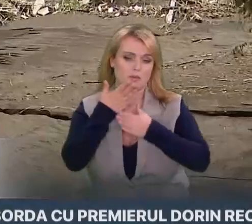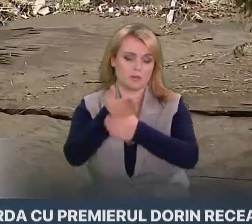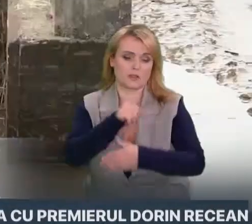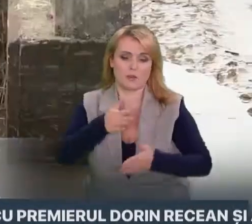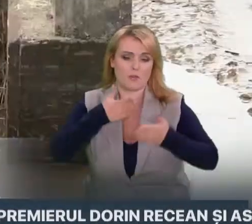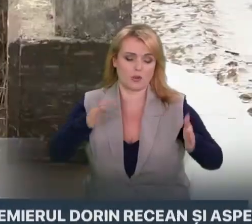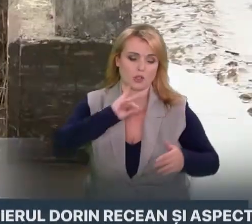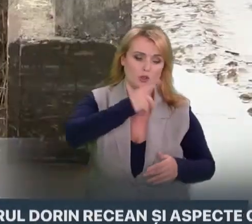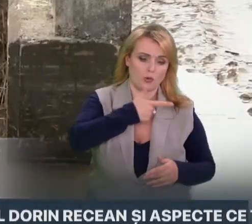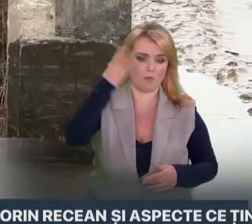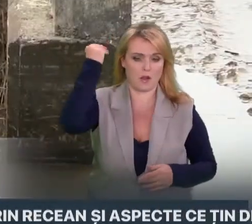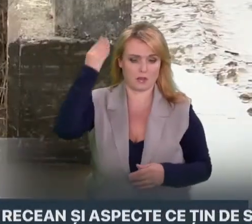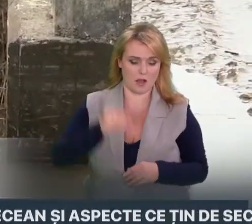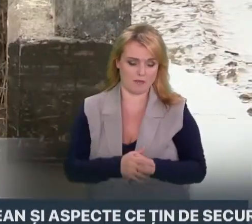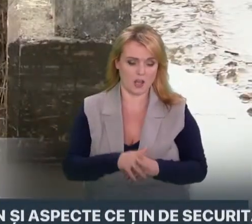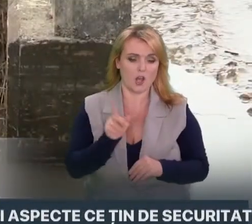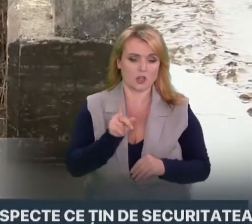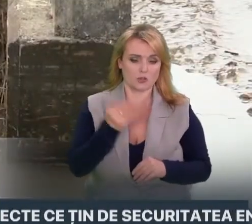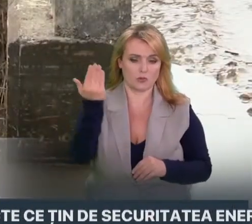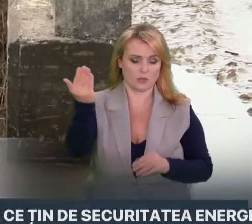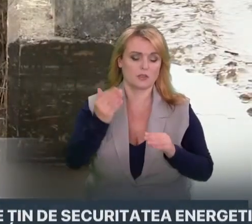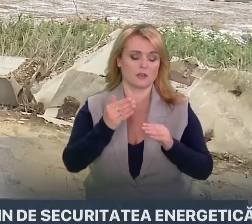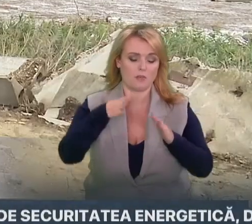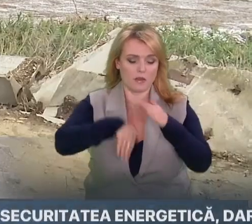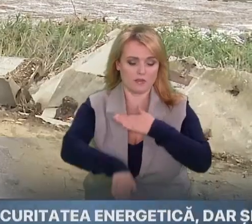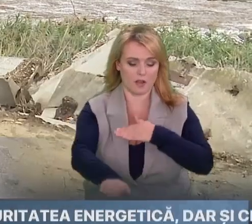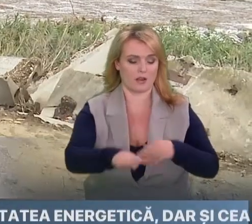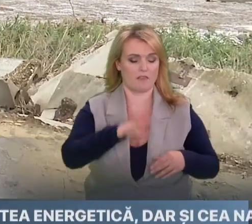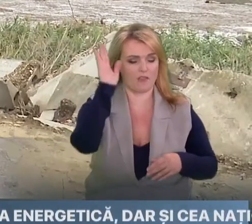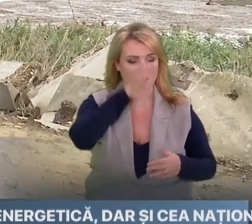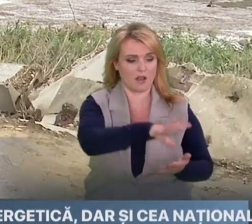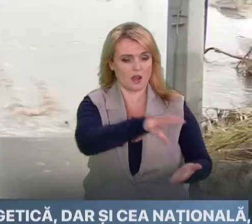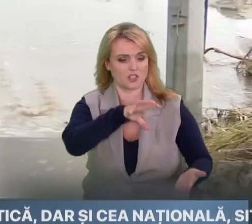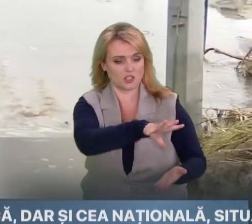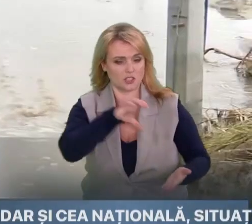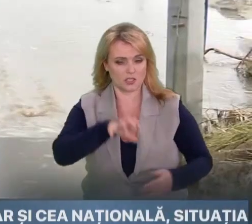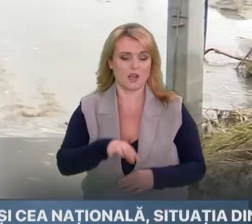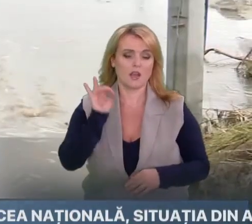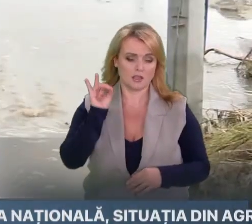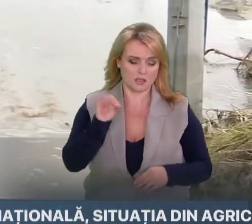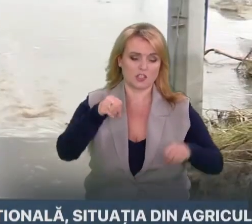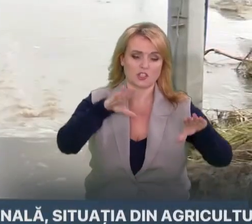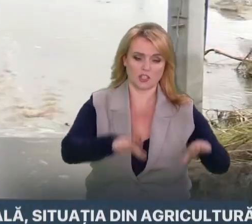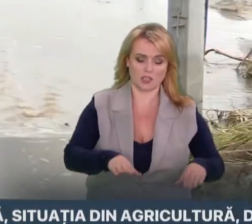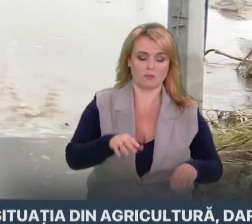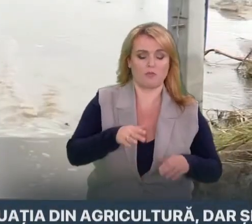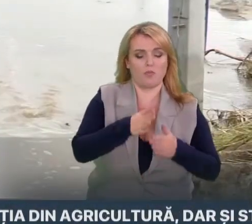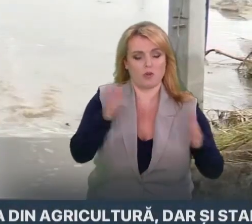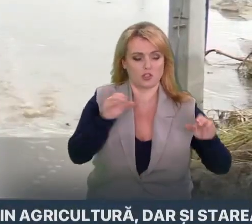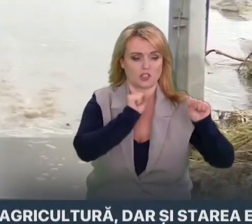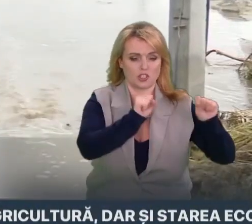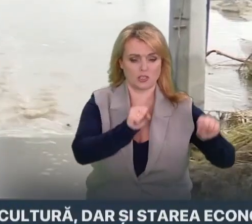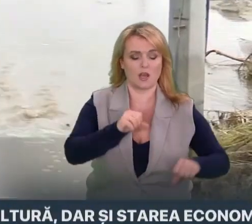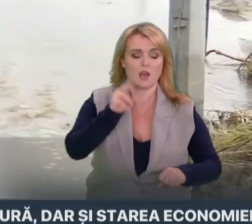sudul țării. De asemenea, fost efectuate lucrări de fortificare a barajelor și digurilor de protecție pe râurile Nistru și Prut, pentru a preveni